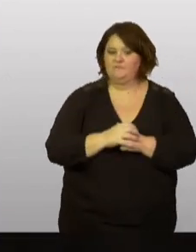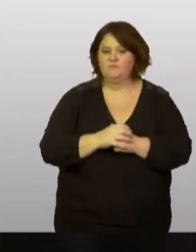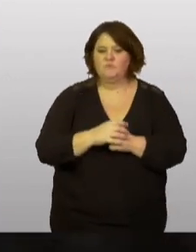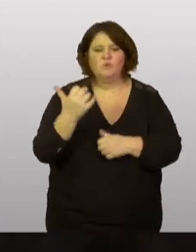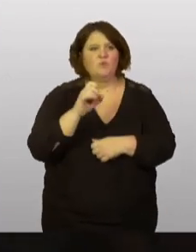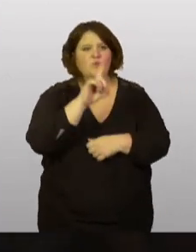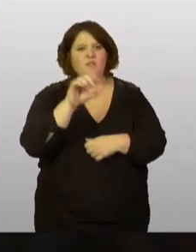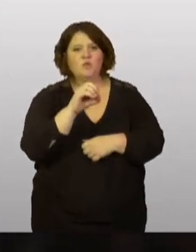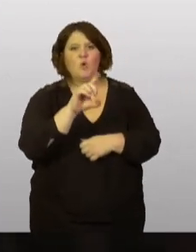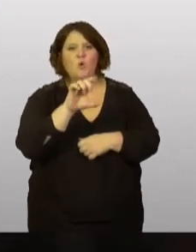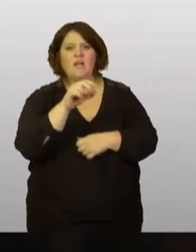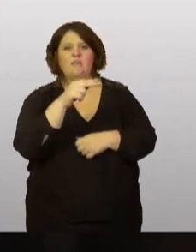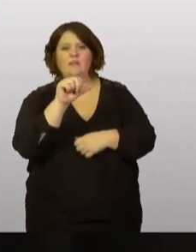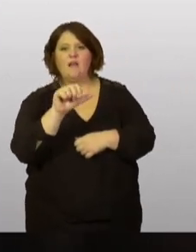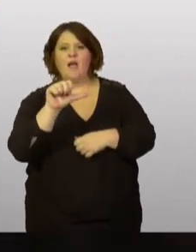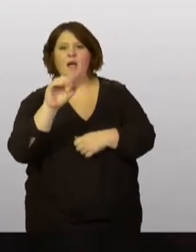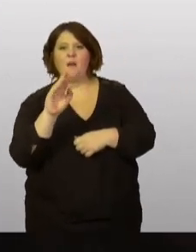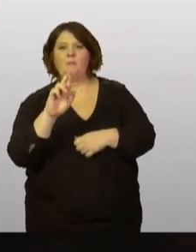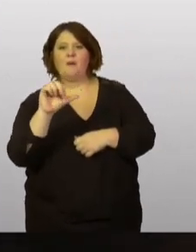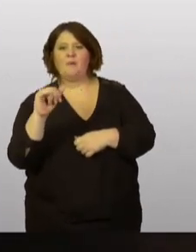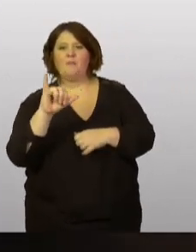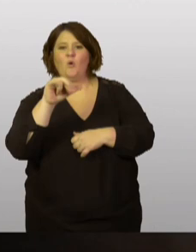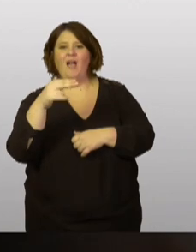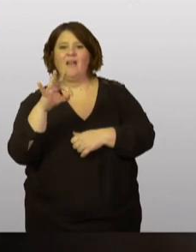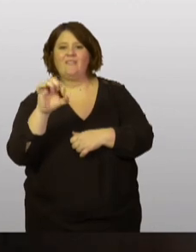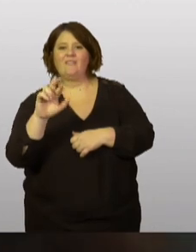avons une question d'Oléna Abramovitch pour InterTV.